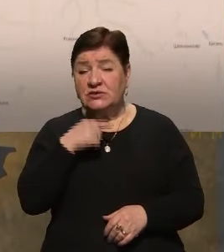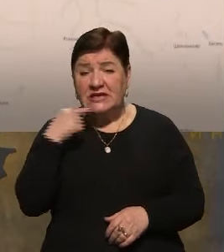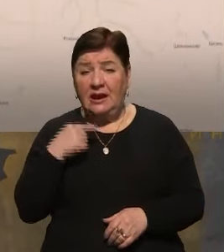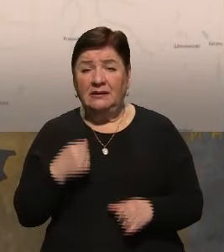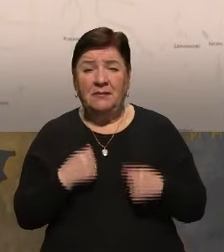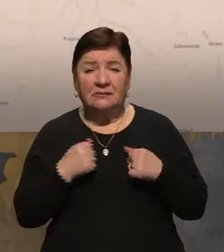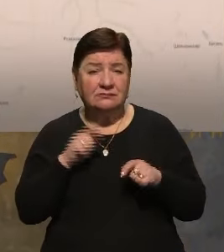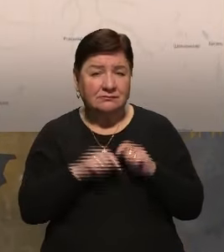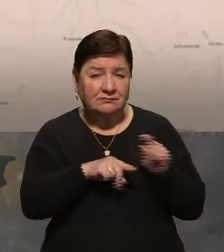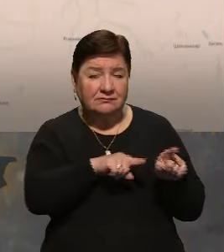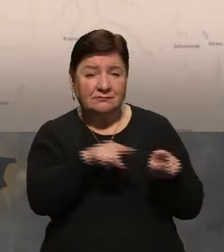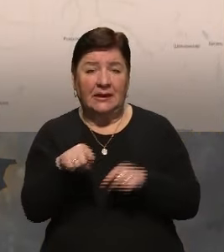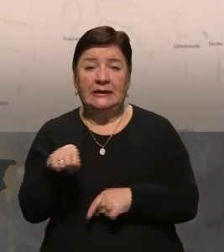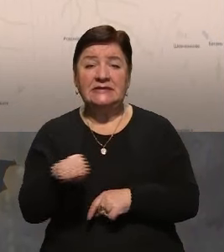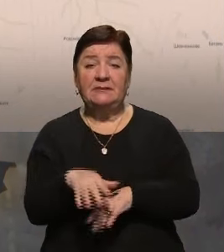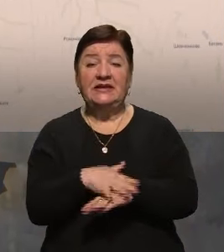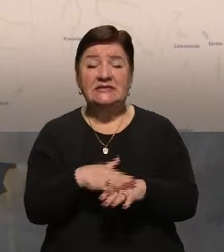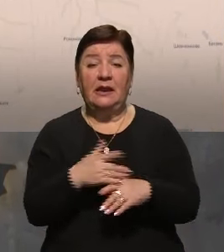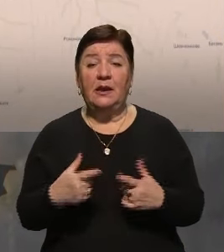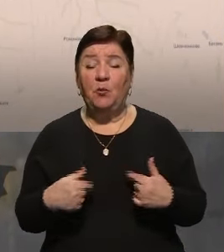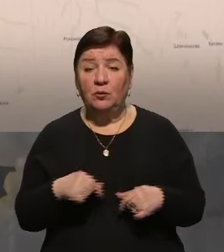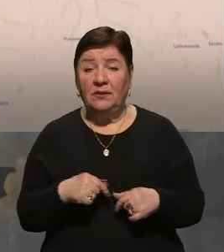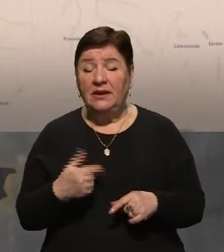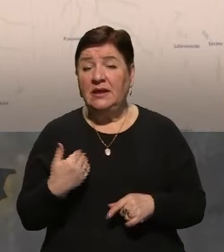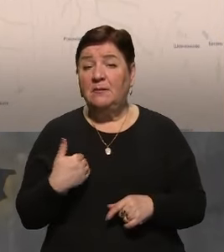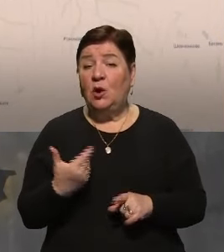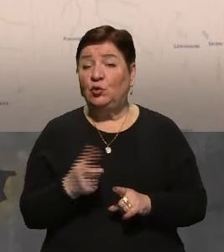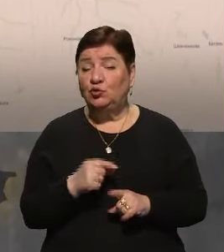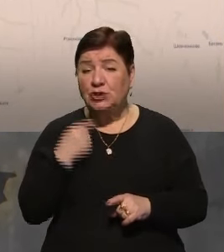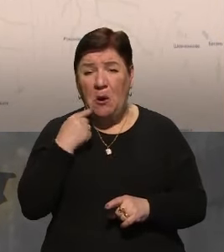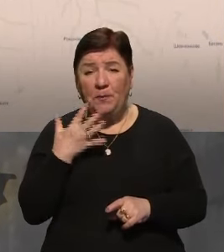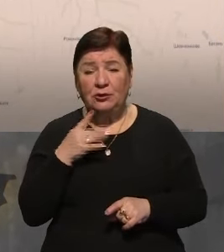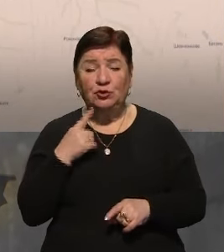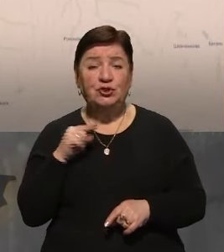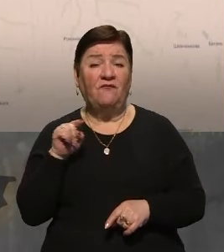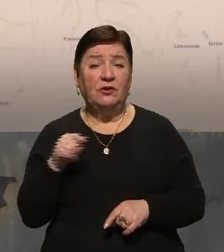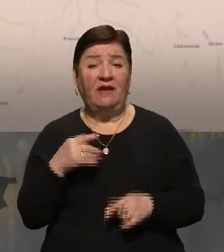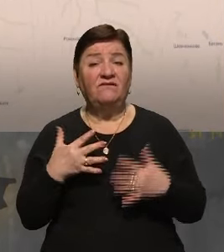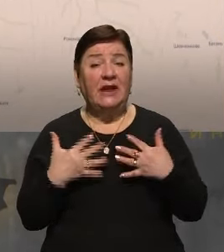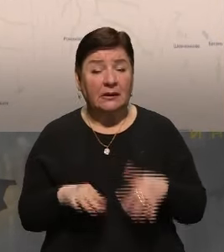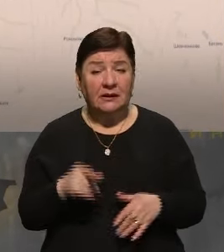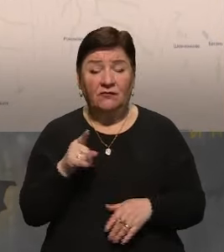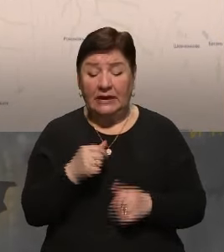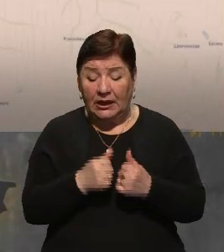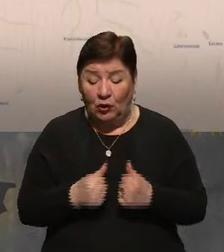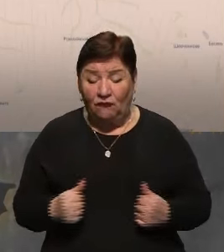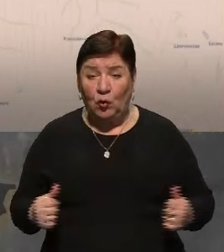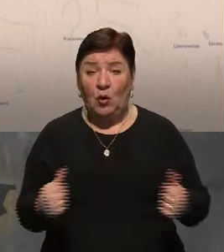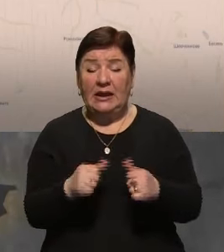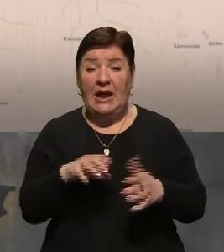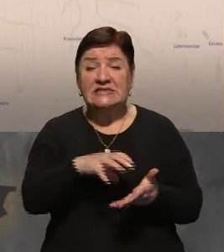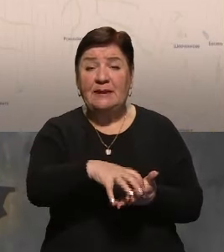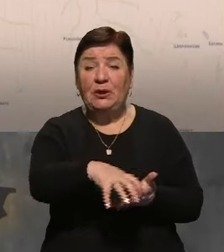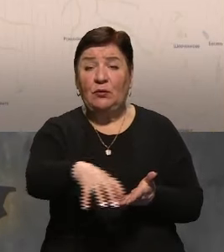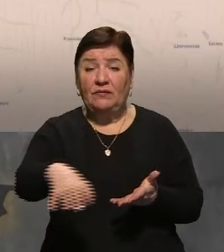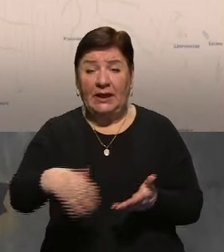контроль над цим населеним пунктом. Тому що їм дуже обідно, що вони його втратили, при тому, що вони довкола нього замінували